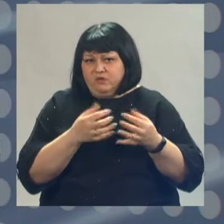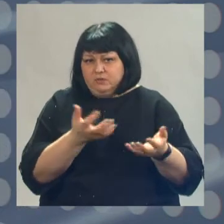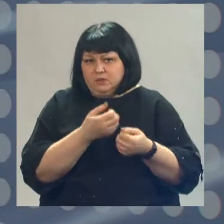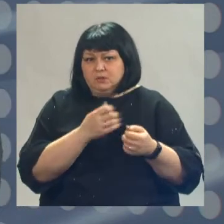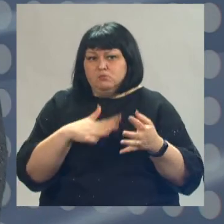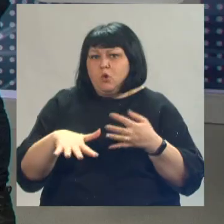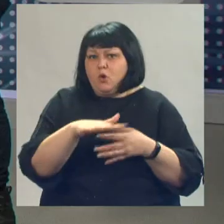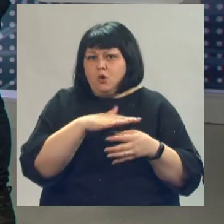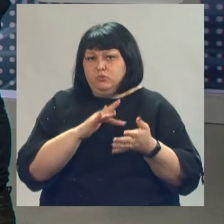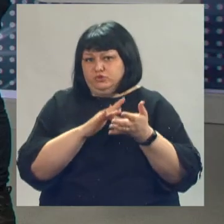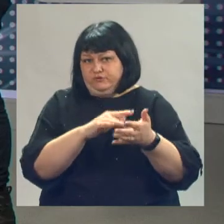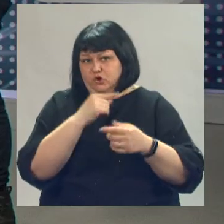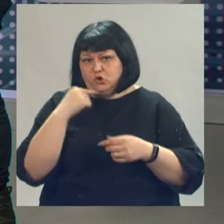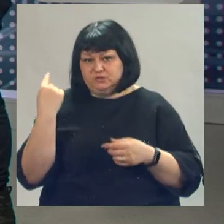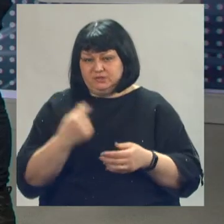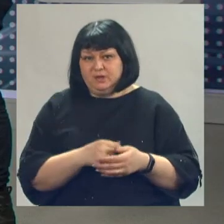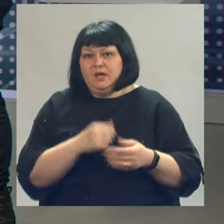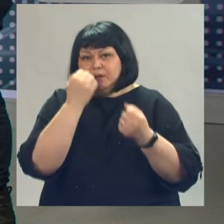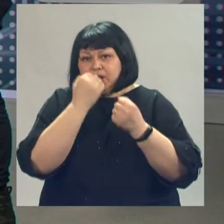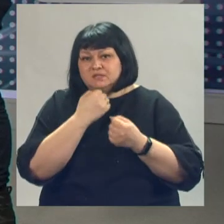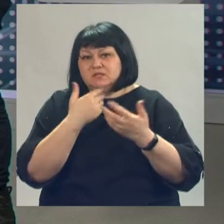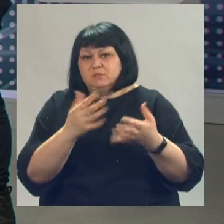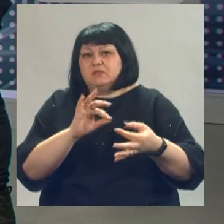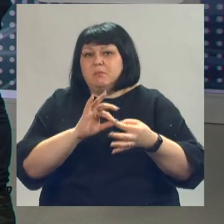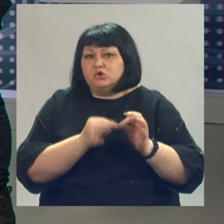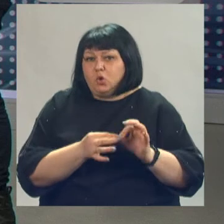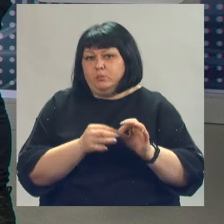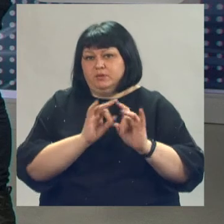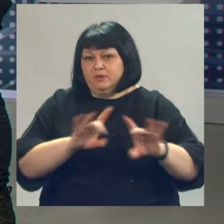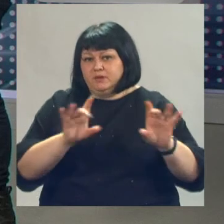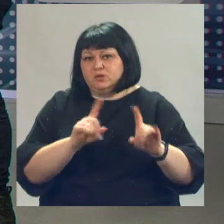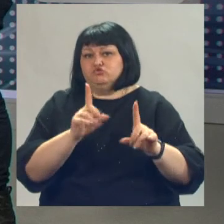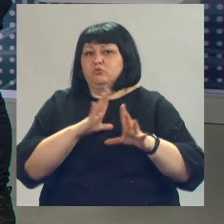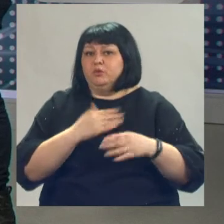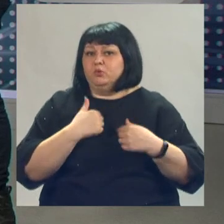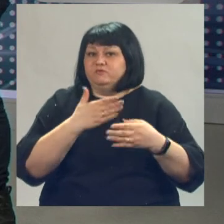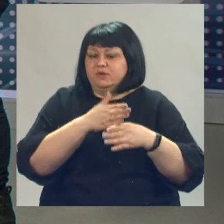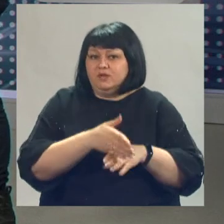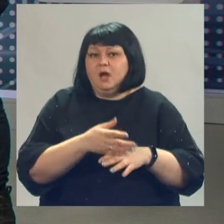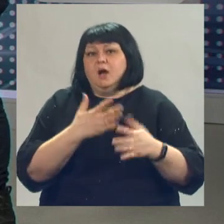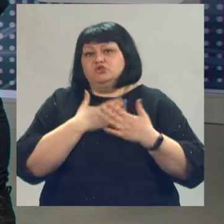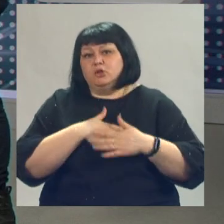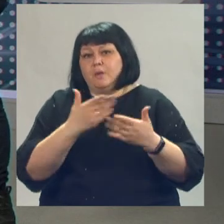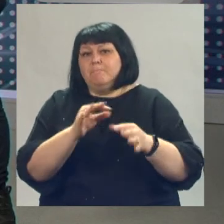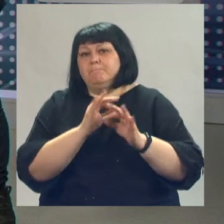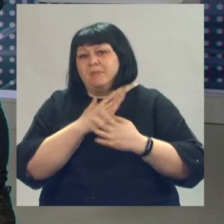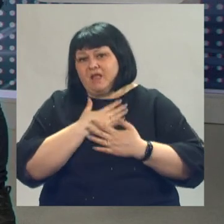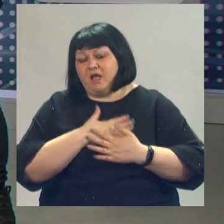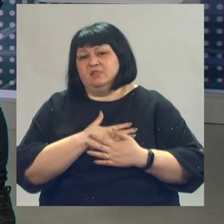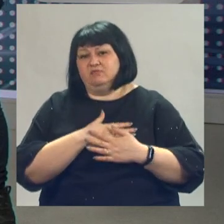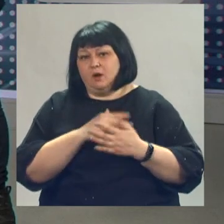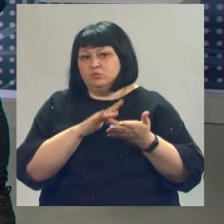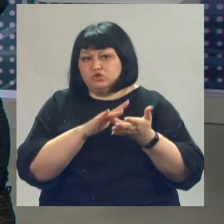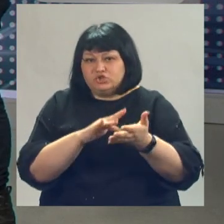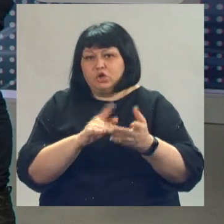по России. Спасибо вам, что так подробно все объяснили, что были в нашей студии. Желаем вам приятного путешествия, ну и чтобы границы